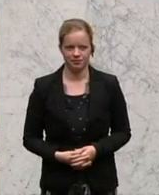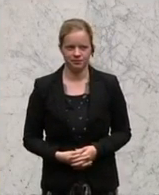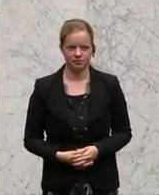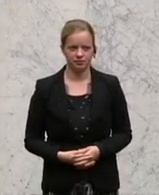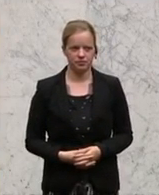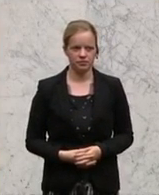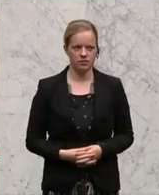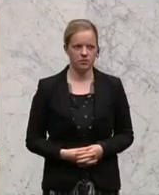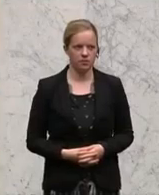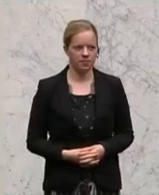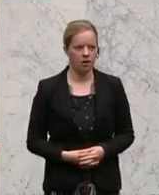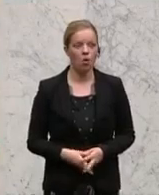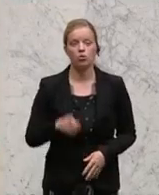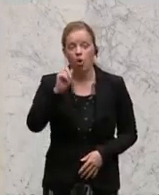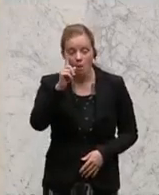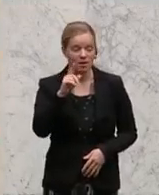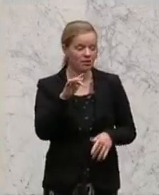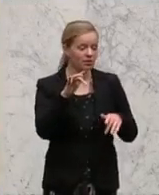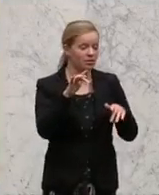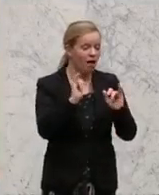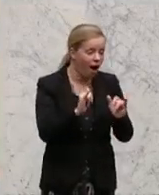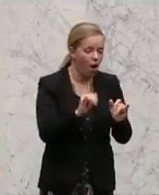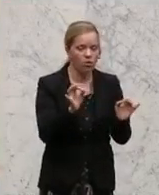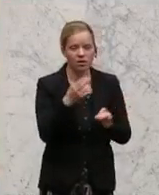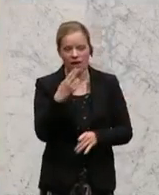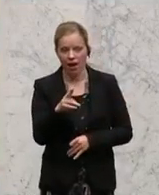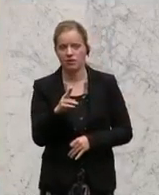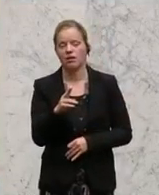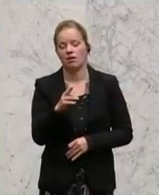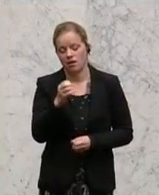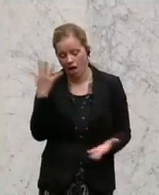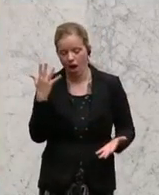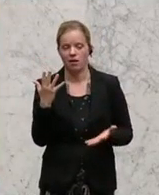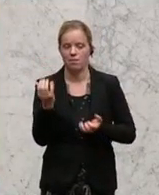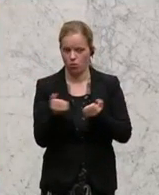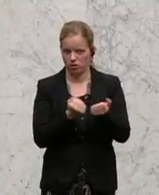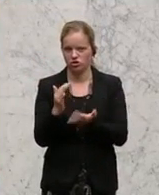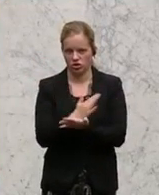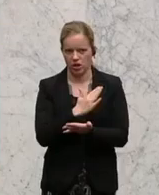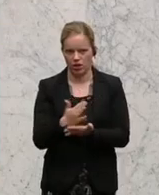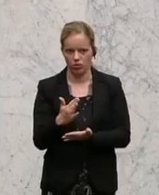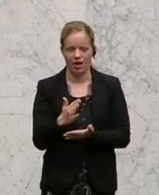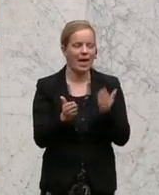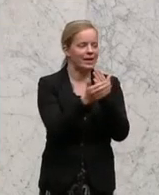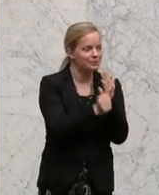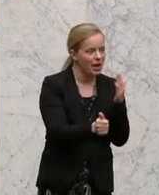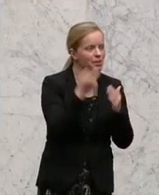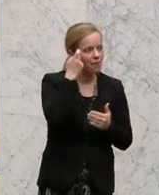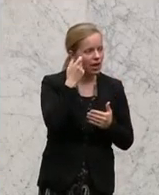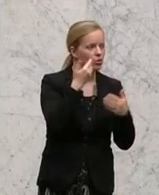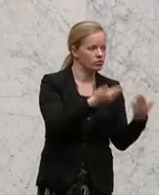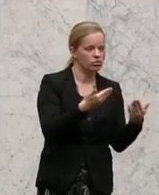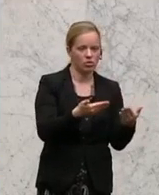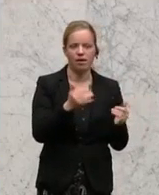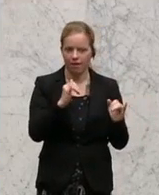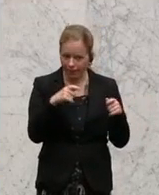Und ob das jetzt stattfindet oder nicht, ist eine politische Entscheidung. Natürlich gibt es Meinungen von Expertinnen und Experten. Das